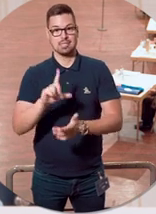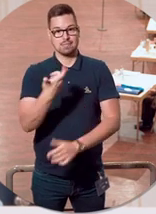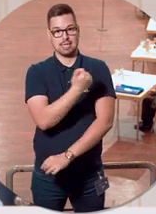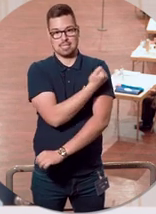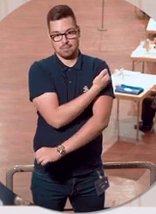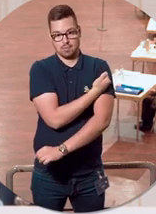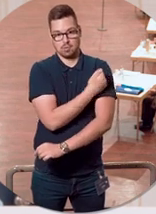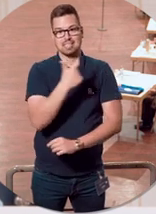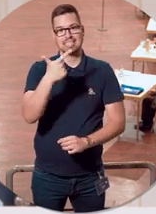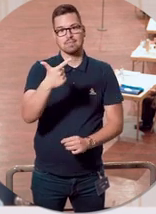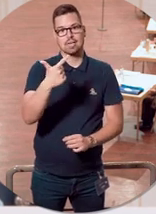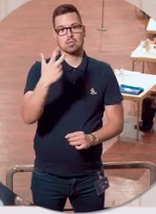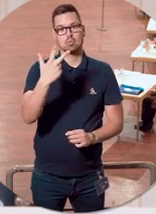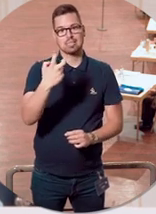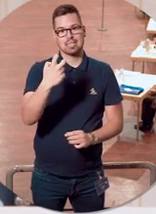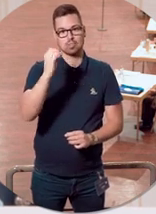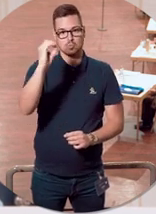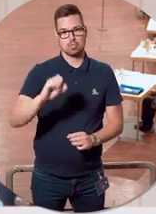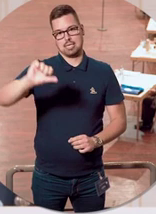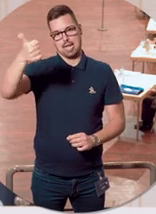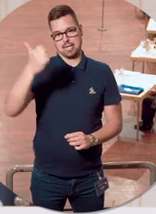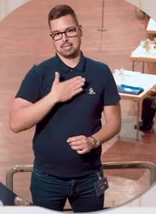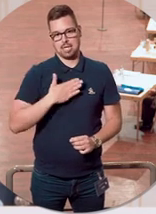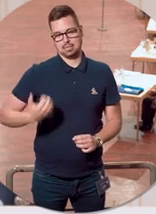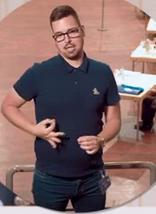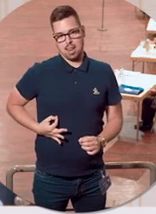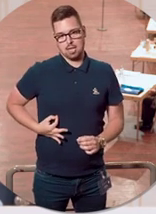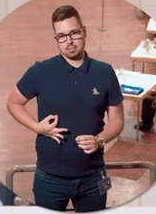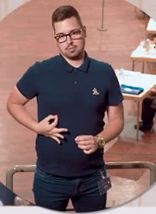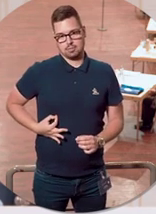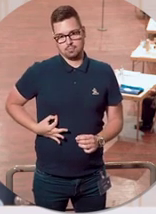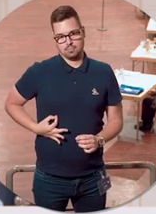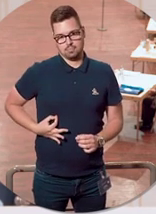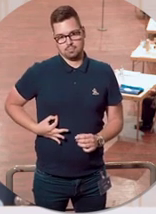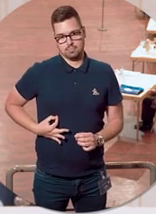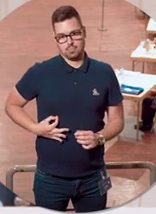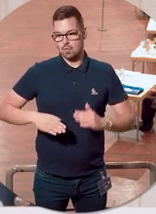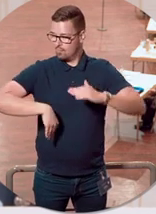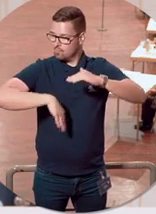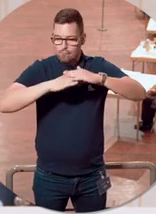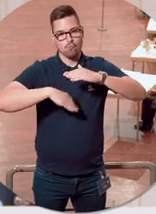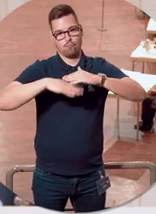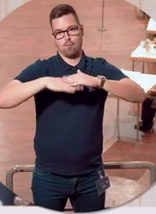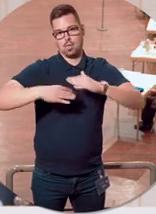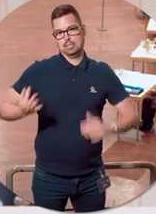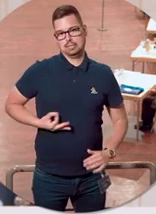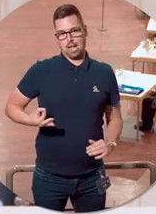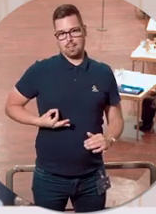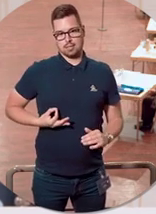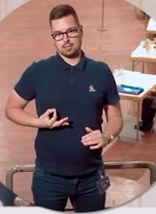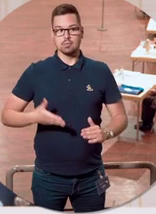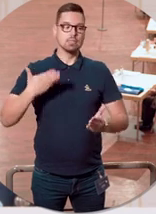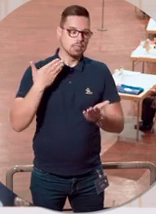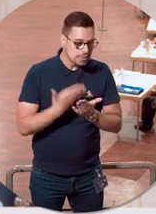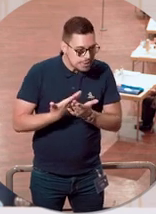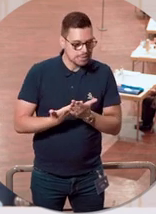mit etwa 32 Prozent an. In keinem anderen Bundesland verfügen so viele Menschen über den vollen Impfschutz, wie das im Saarland ist. Und